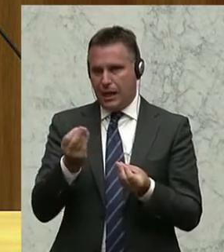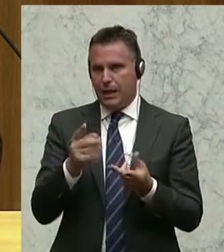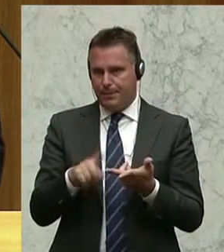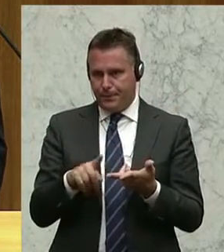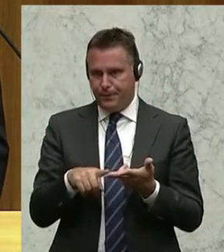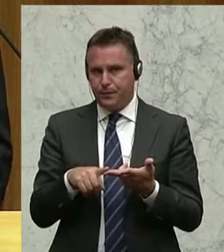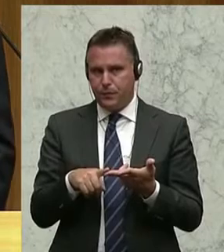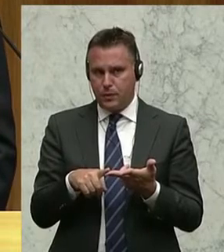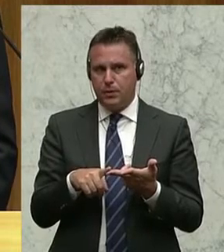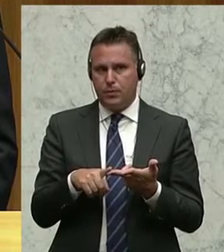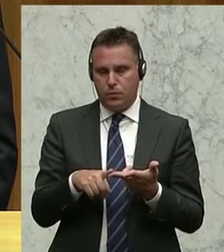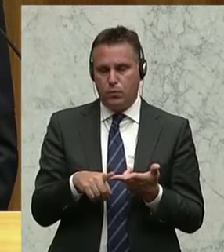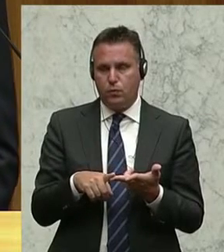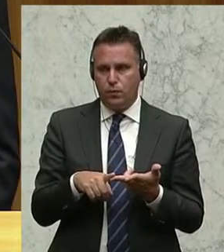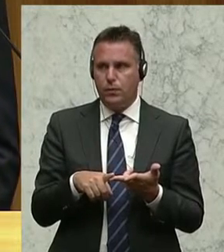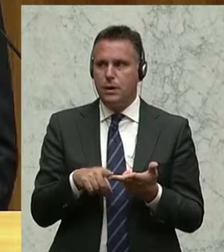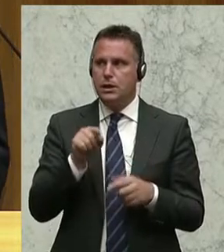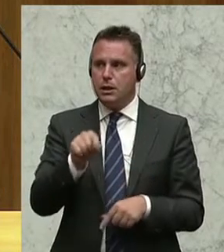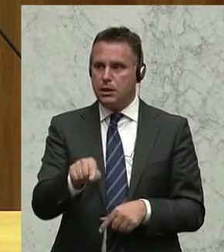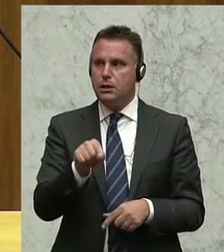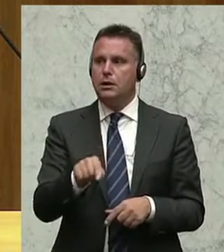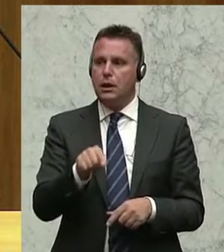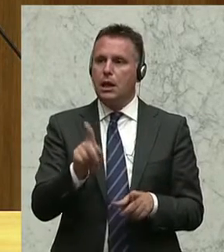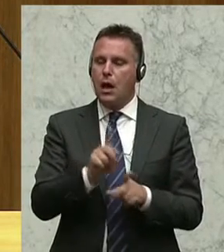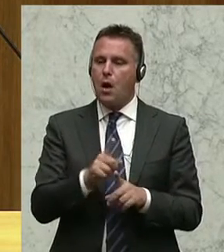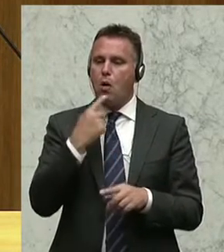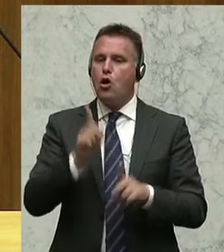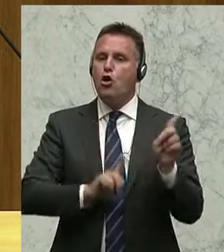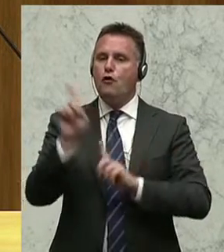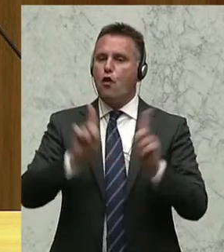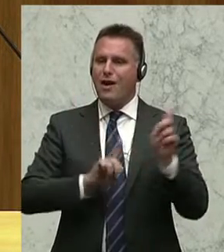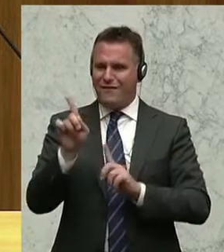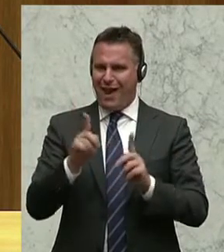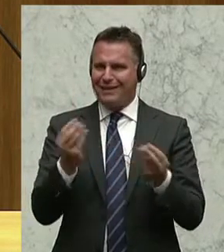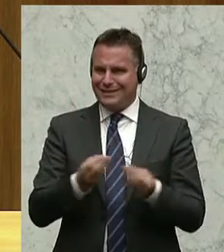ist jene nämlich, wo es um die Feuerwerkskörper geht.